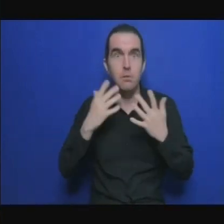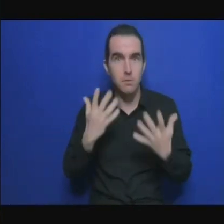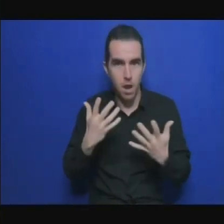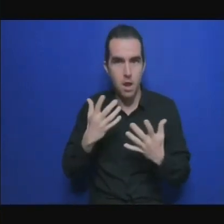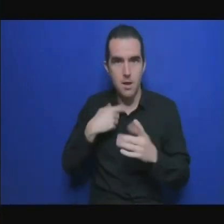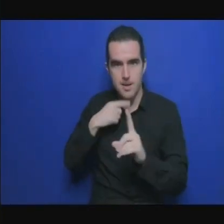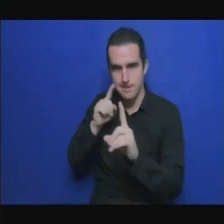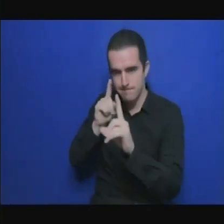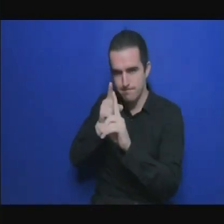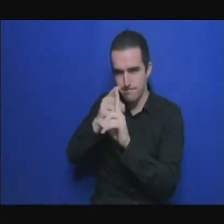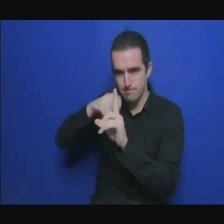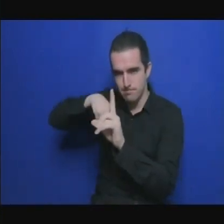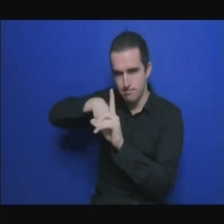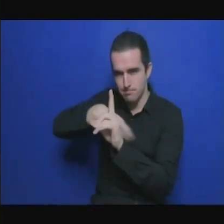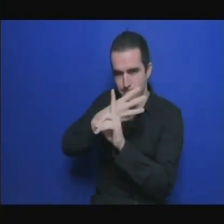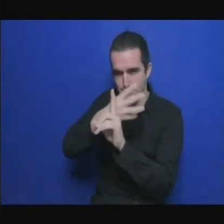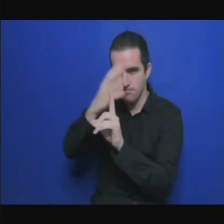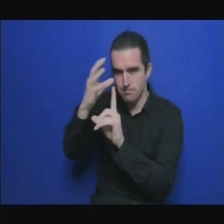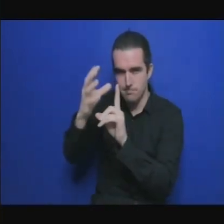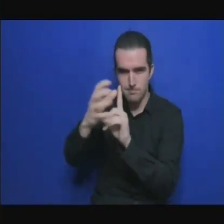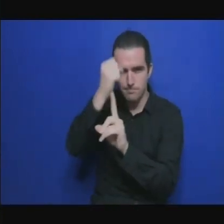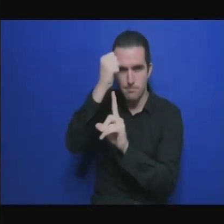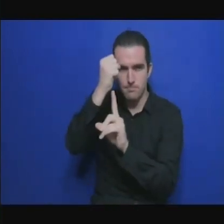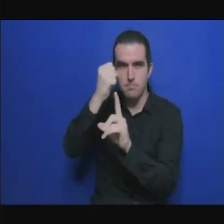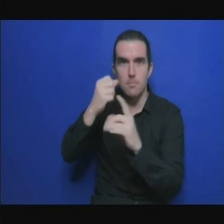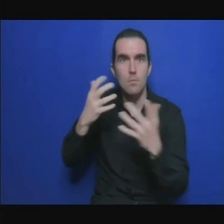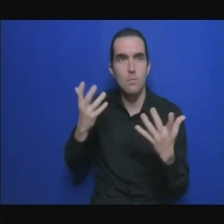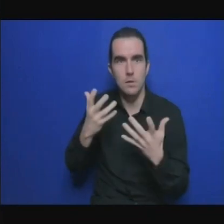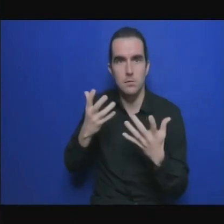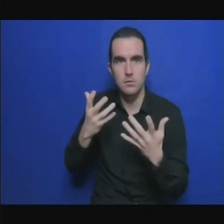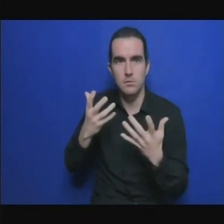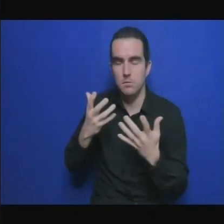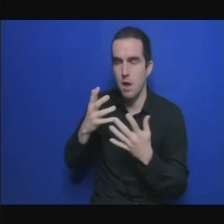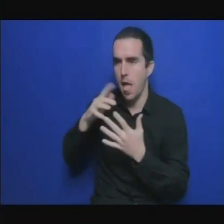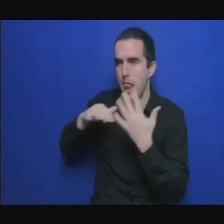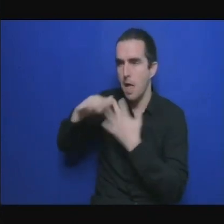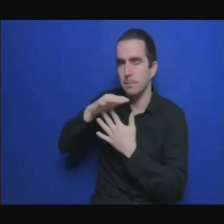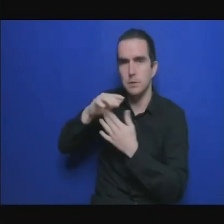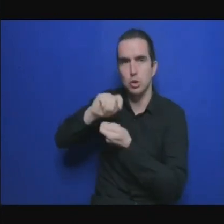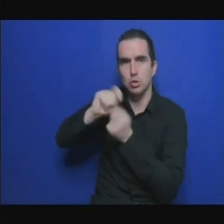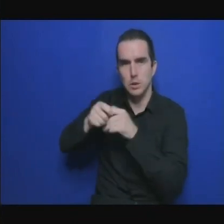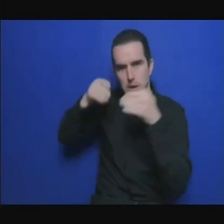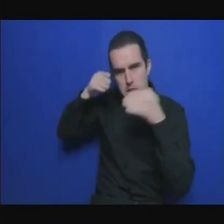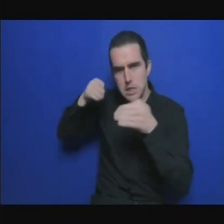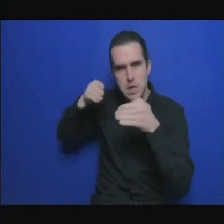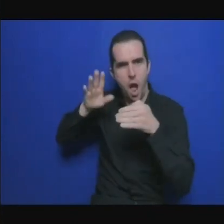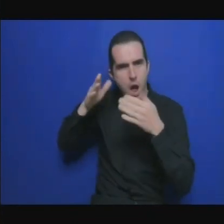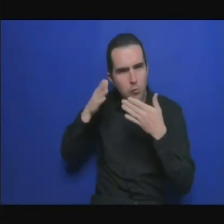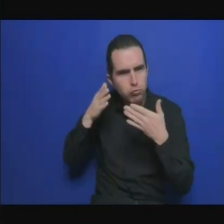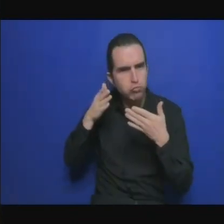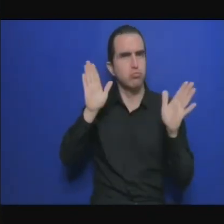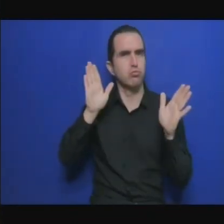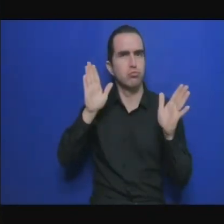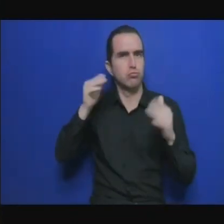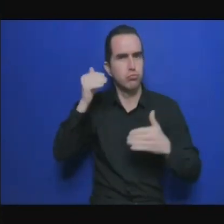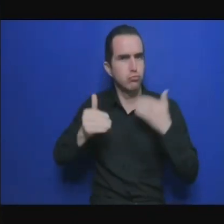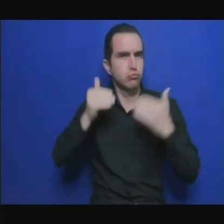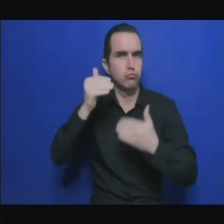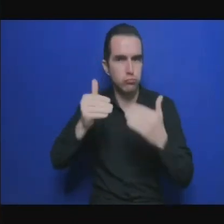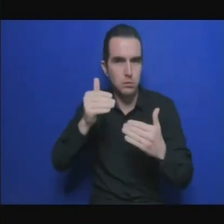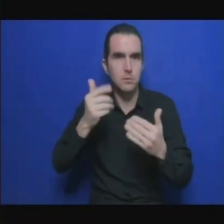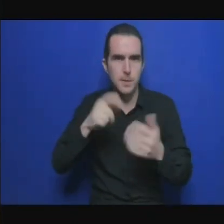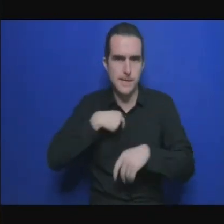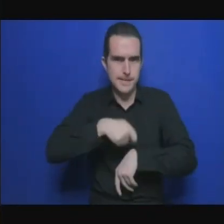la ville à l'échelle de la commune à l'échelle de la région à l'échelle du pays c'est par la somme de toutes ces petites solutions qu'on arrivera